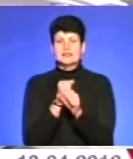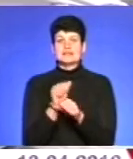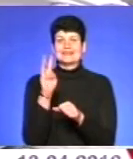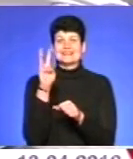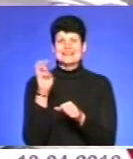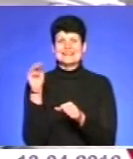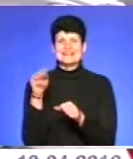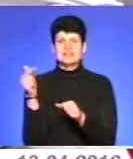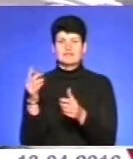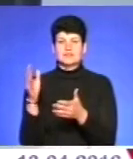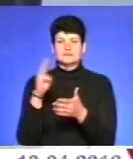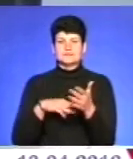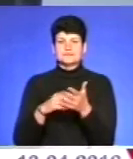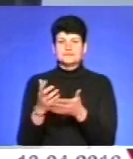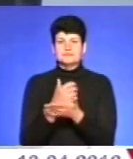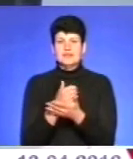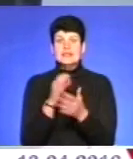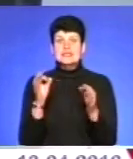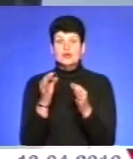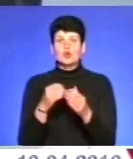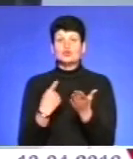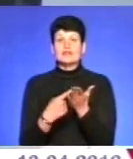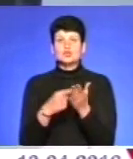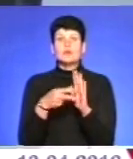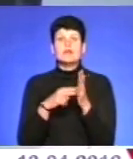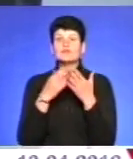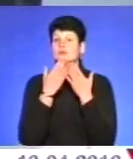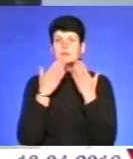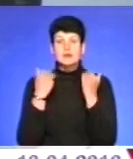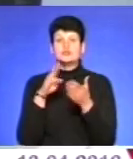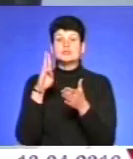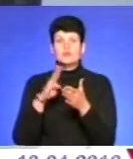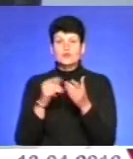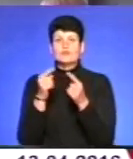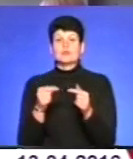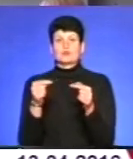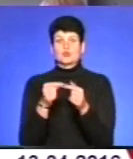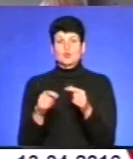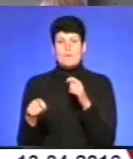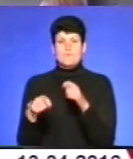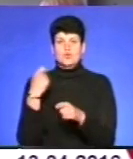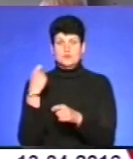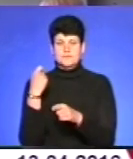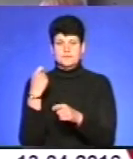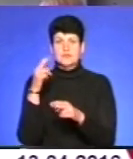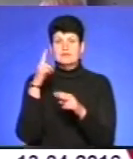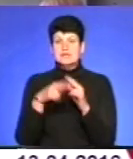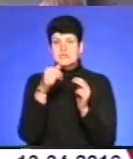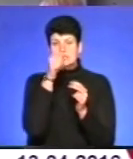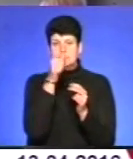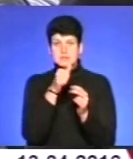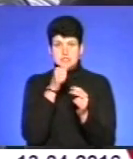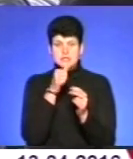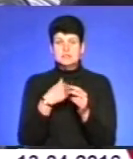тисяч гривень. Кажуть, ніякого доведеного плану не мають, штрафують відповідно до порушень. Зі місяця ми склали